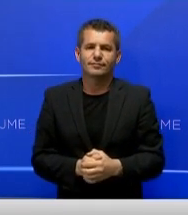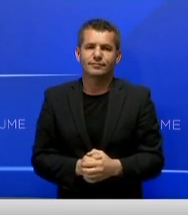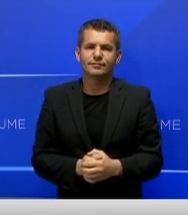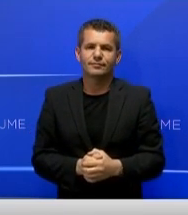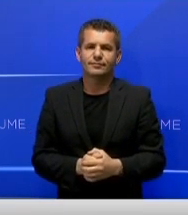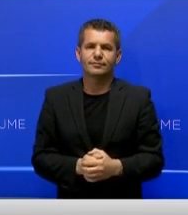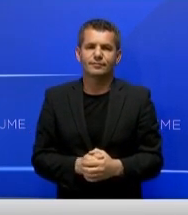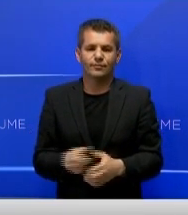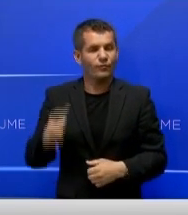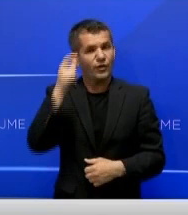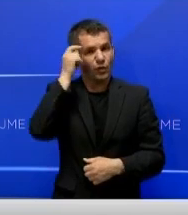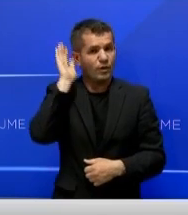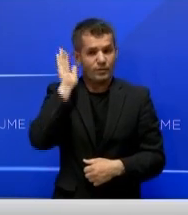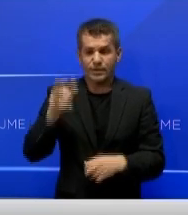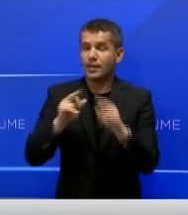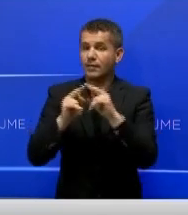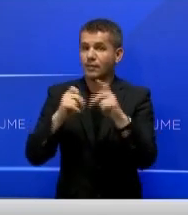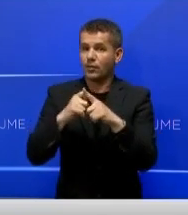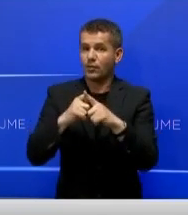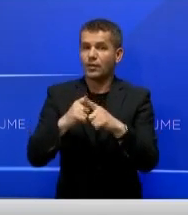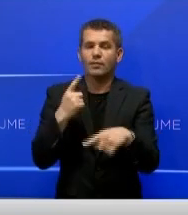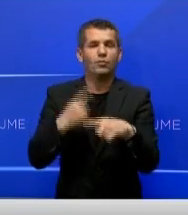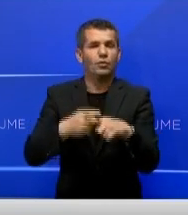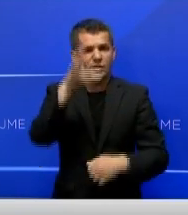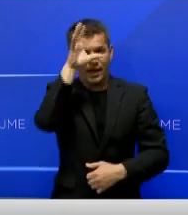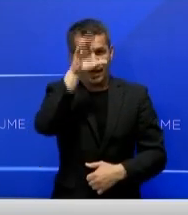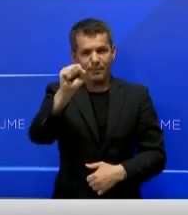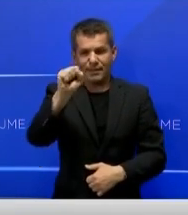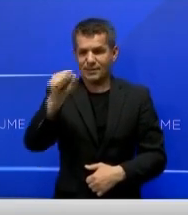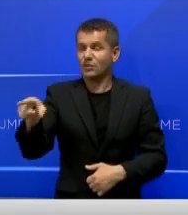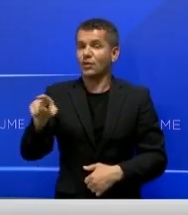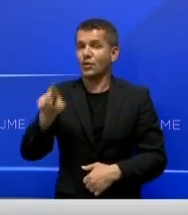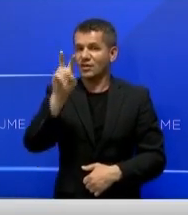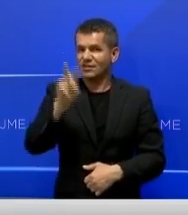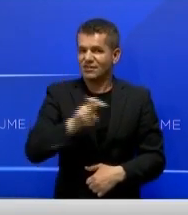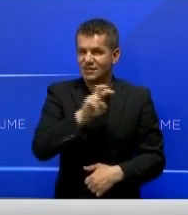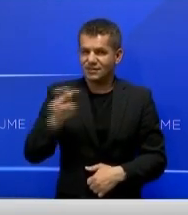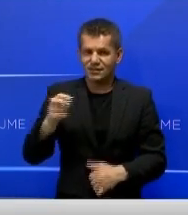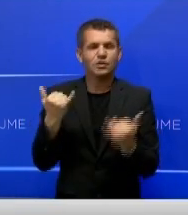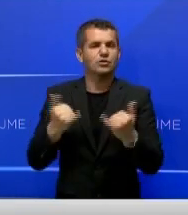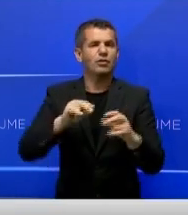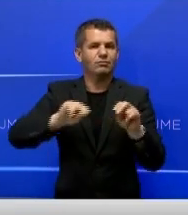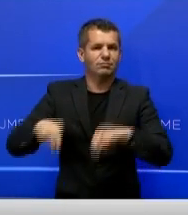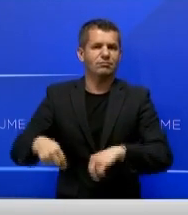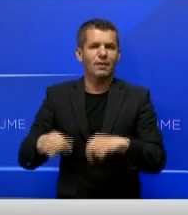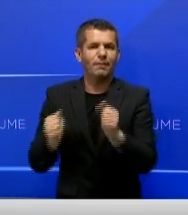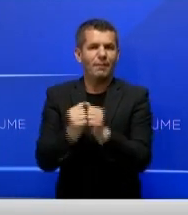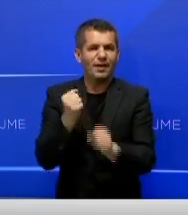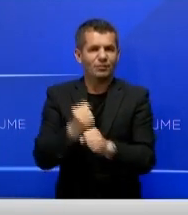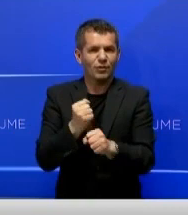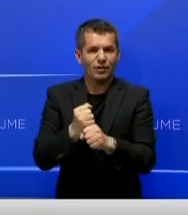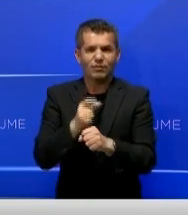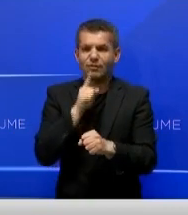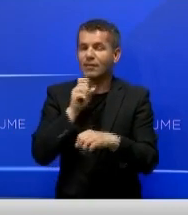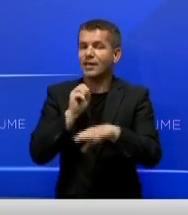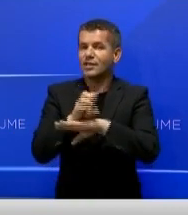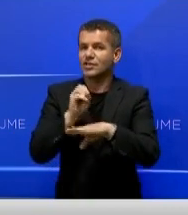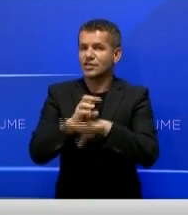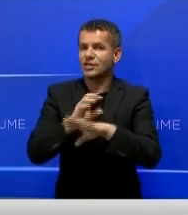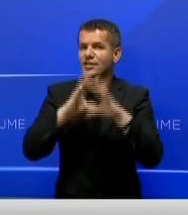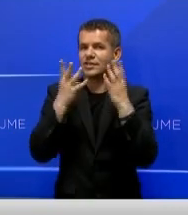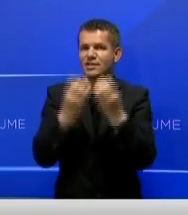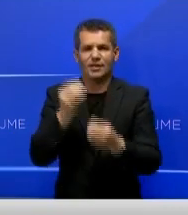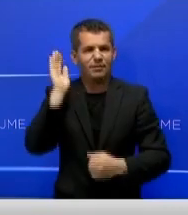E Kryeministri Albin Kurti dhe ambasadori Zvitrës Thomas Kolli në nënshkruan memorandum bashkëpunimi për mbështetjene këshilit në